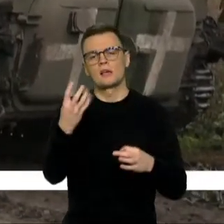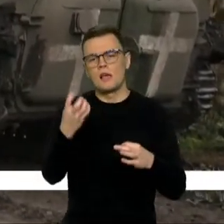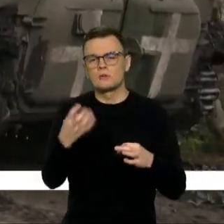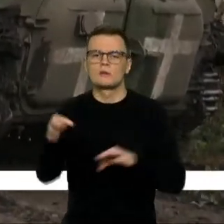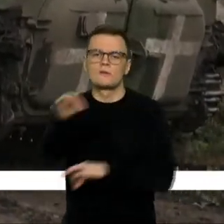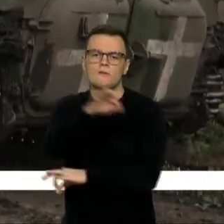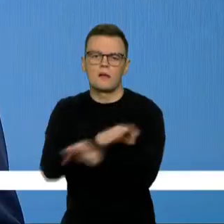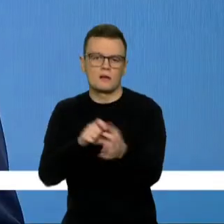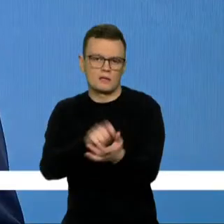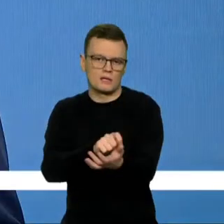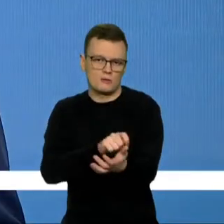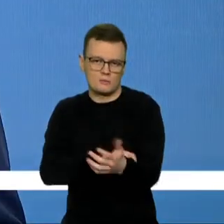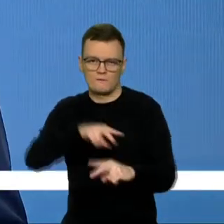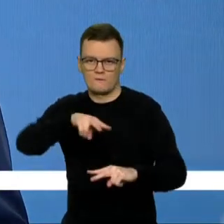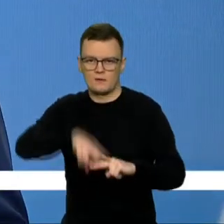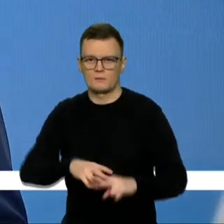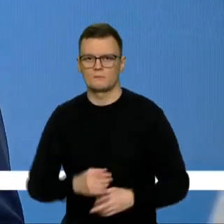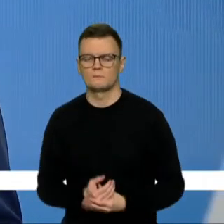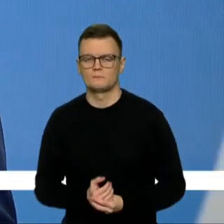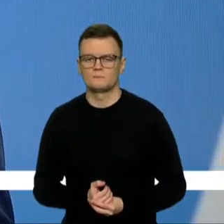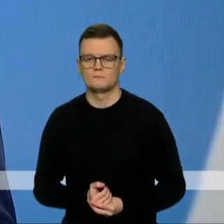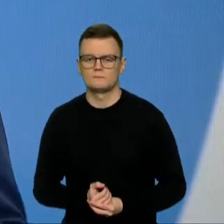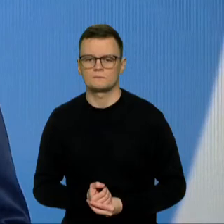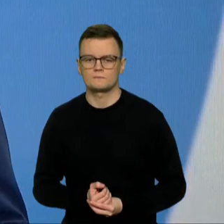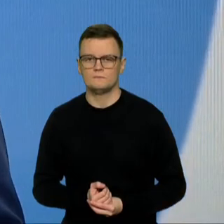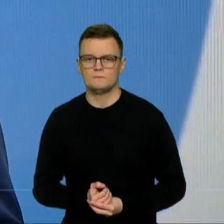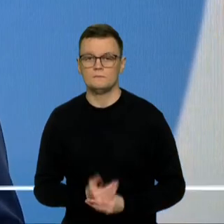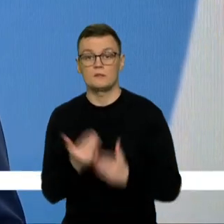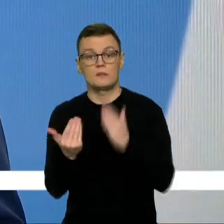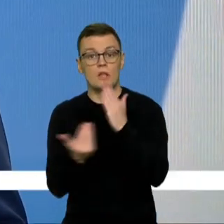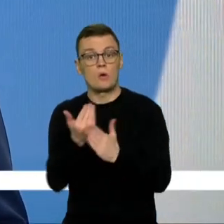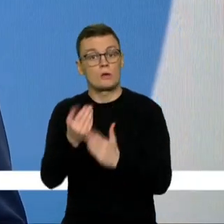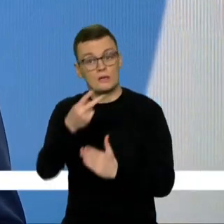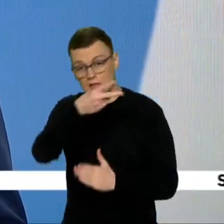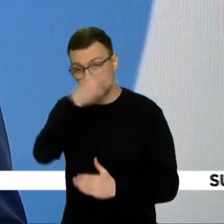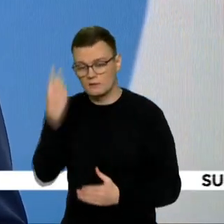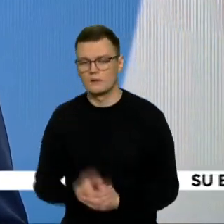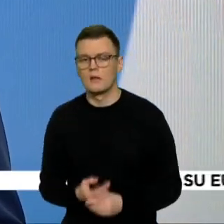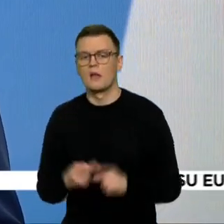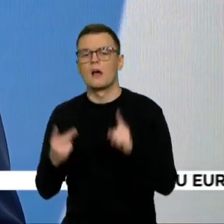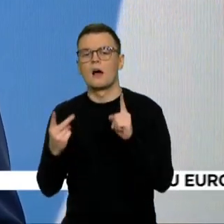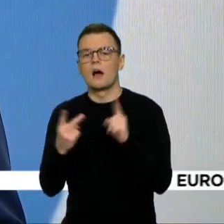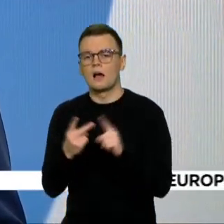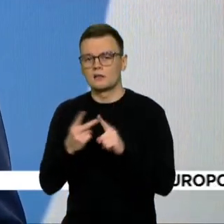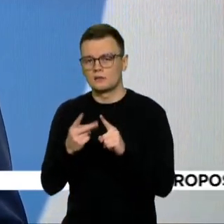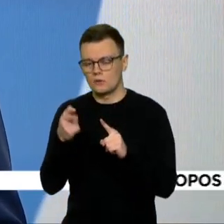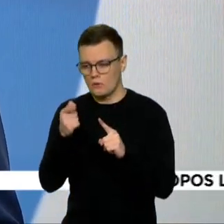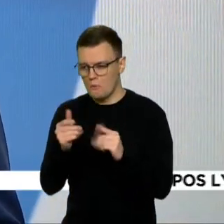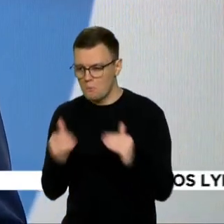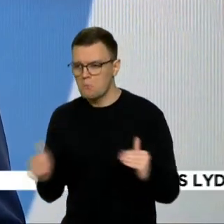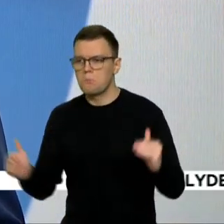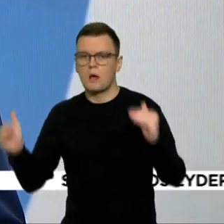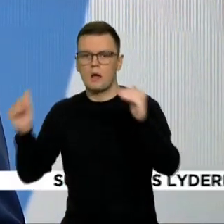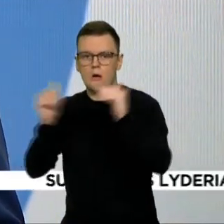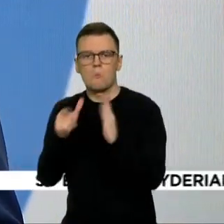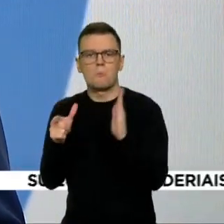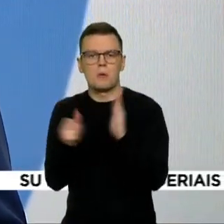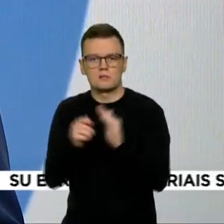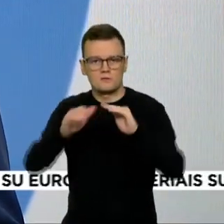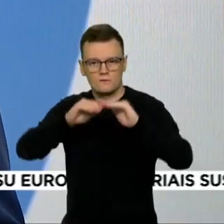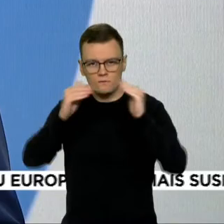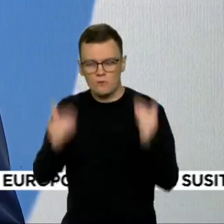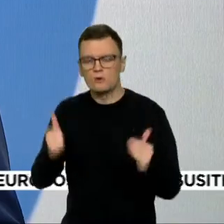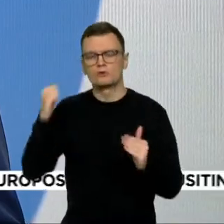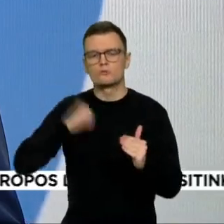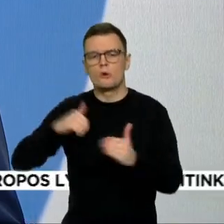teritorijos. Naujienas iš Lietuvos. Antrosios pakopos pensijų fonduose gyventojų kaupimo santaupos nuo metų